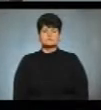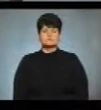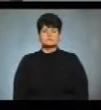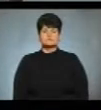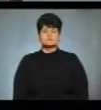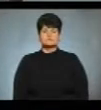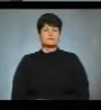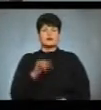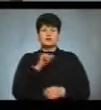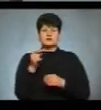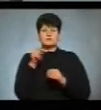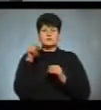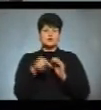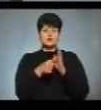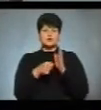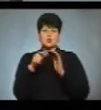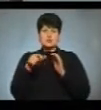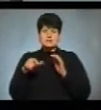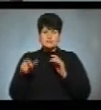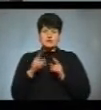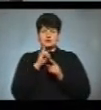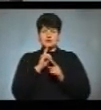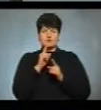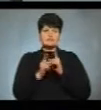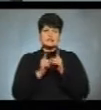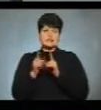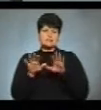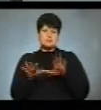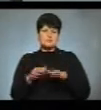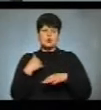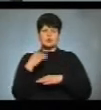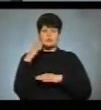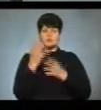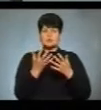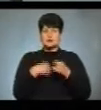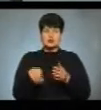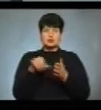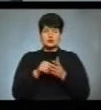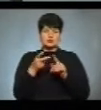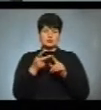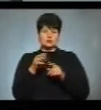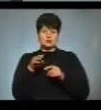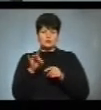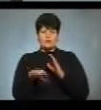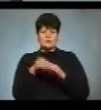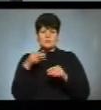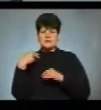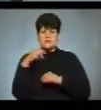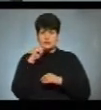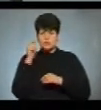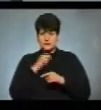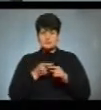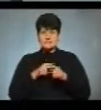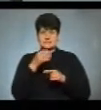У Тернополі 1600 осіб тимчасово змінили місце голосування. Щоб взяти участь у другому турі виборів президента Україна, про це